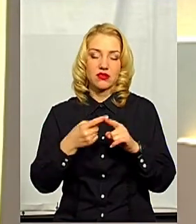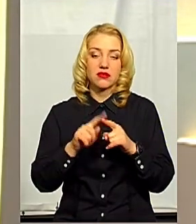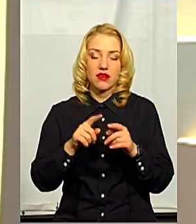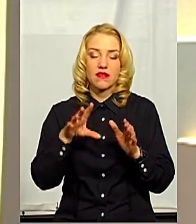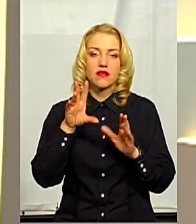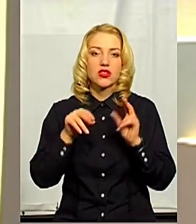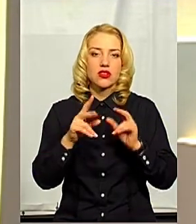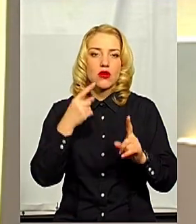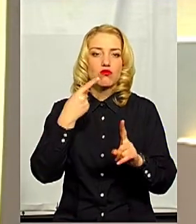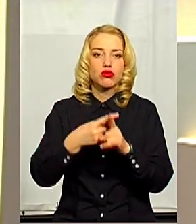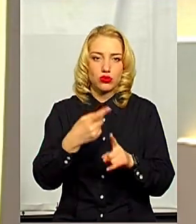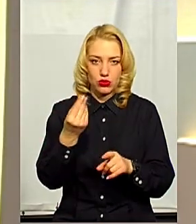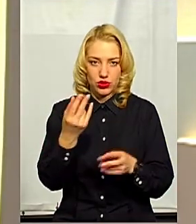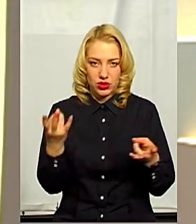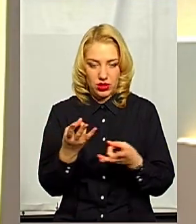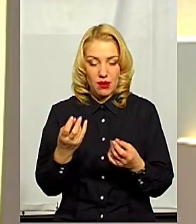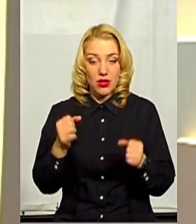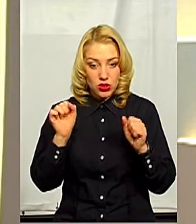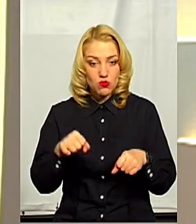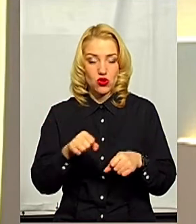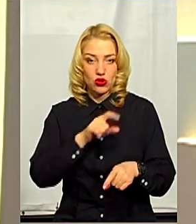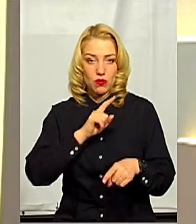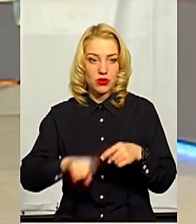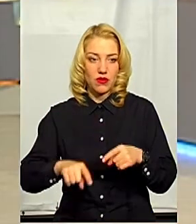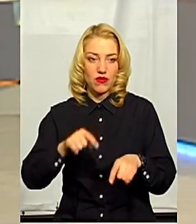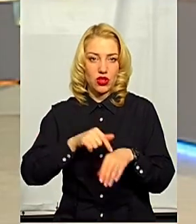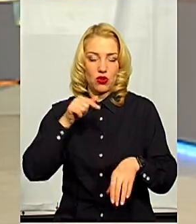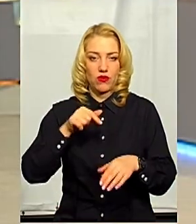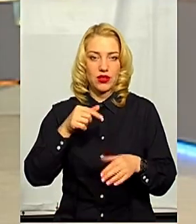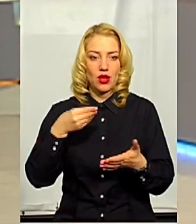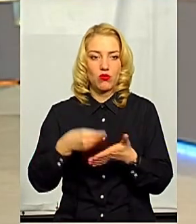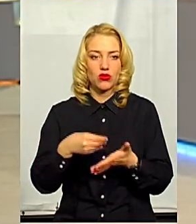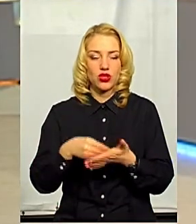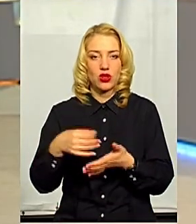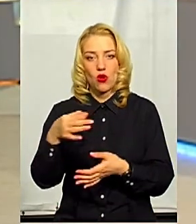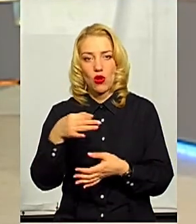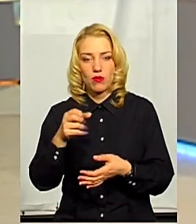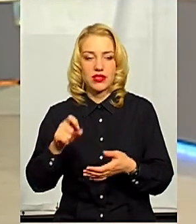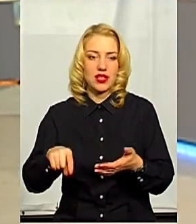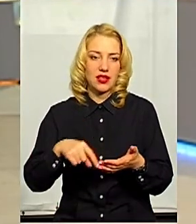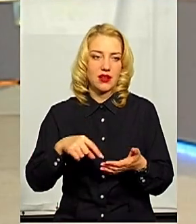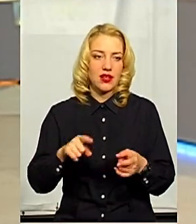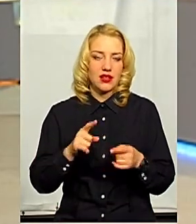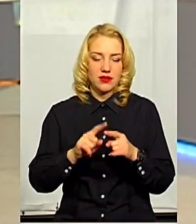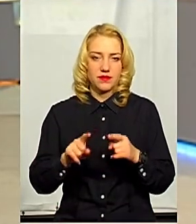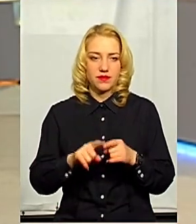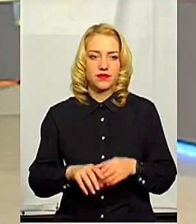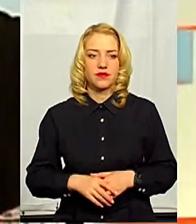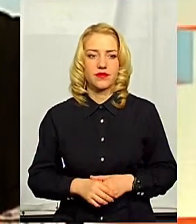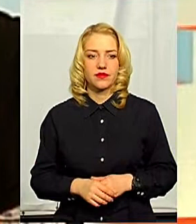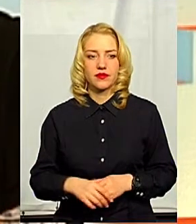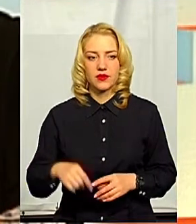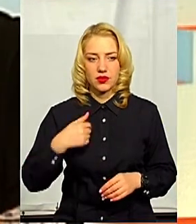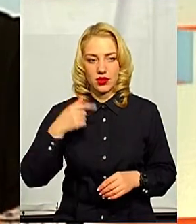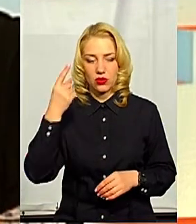кошти, от зможуть оперативно відреагувати бюджети обласний, місцеві? У нас мало часу до завершення, давайте так швиденько. Я